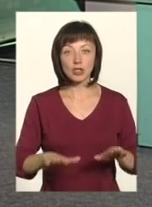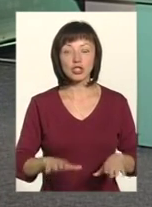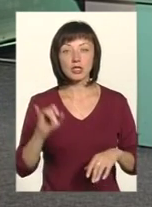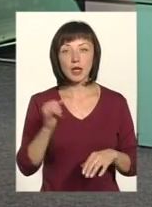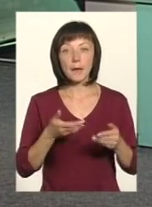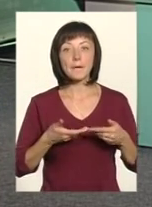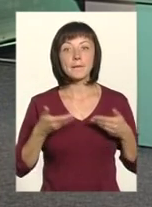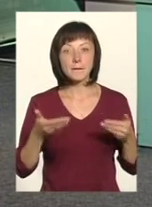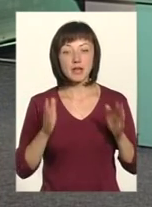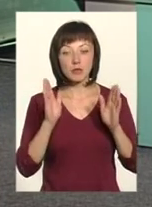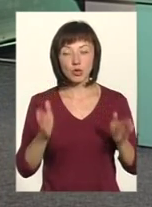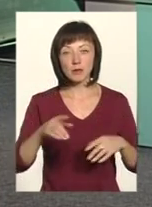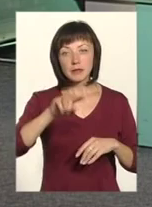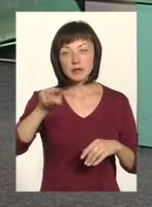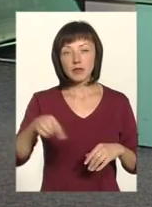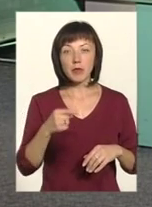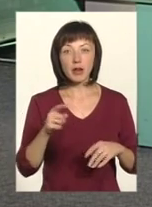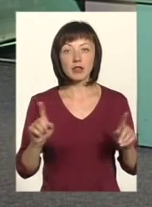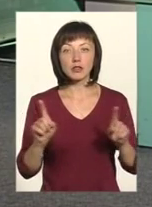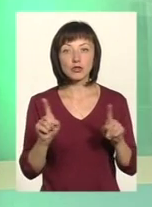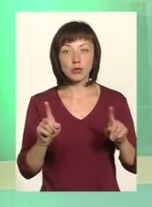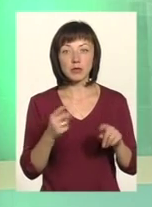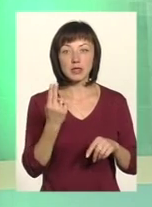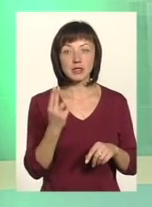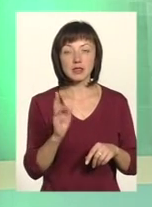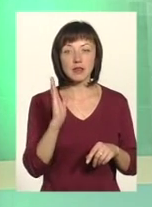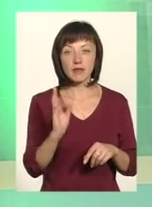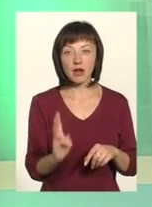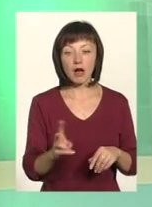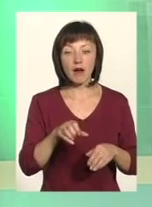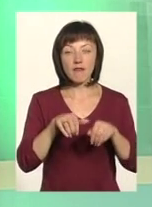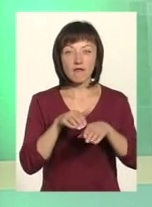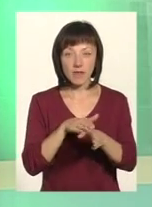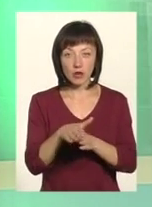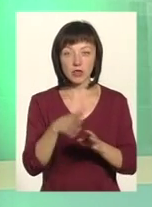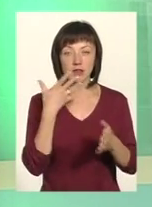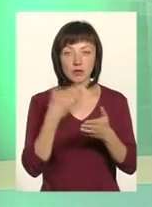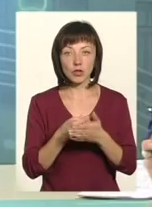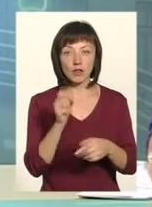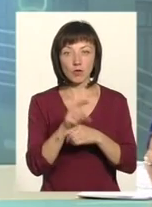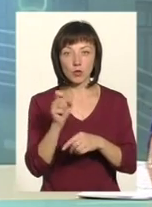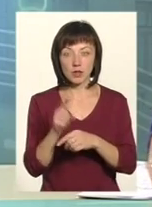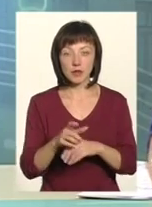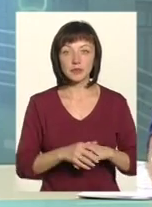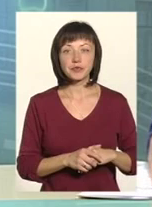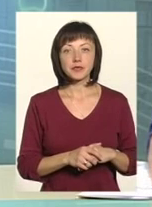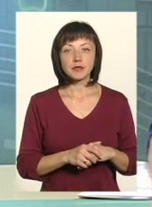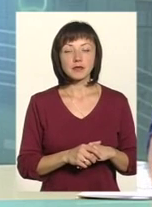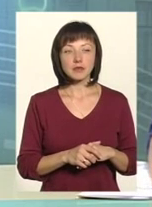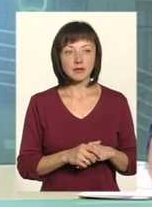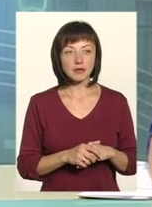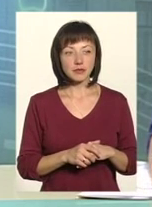однозначно будемо вимагати, щоб ЦВК виконало свої законні функції. Пані, на чому я хочу наголосити.